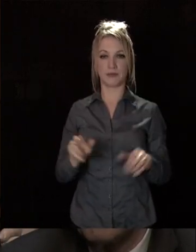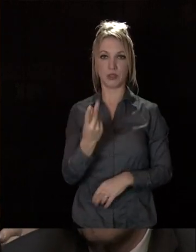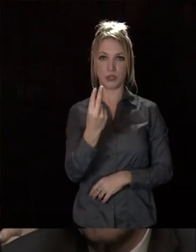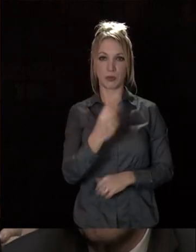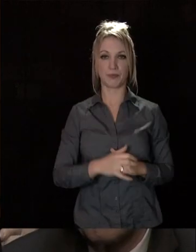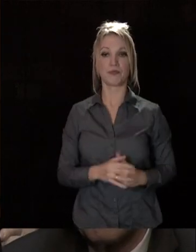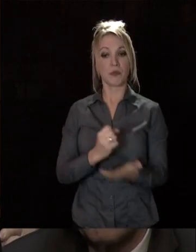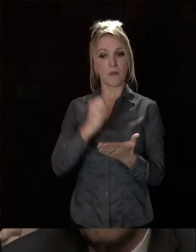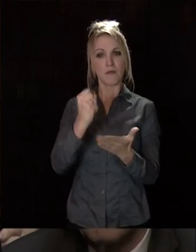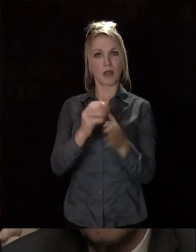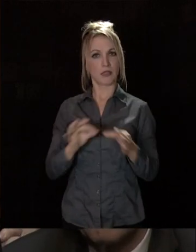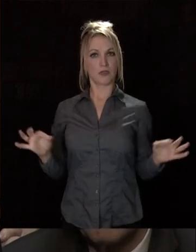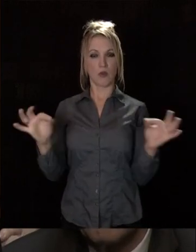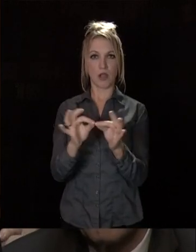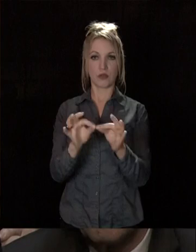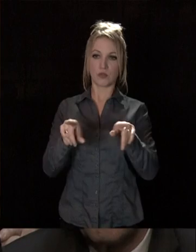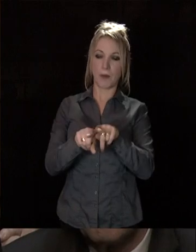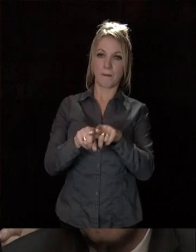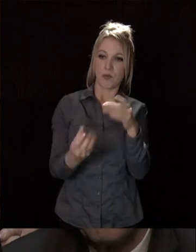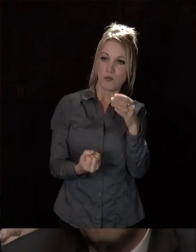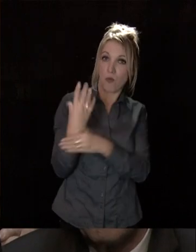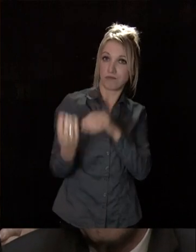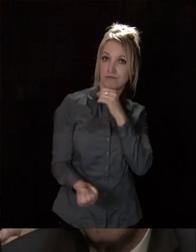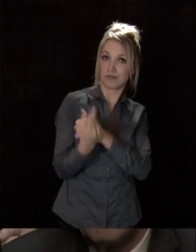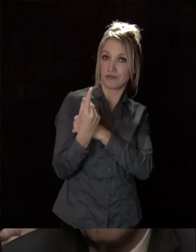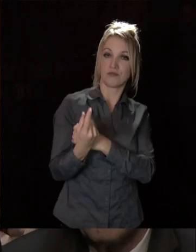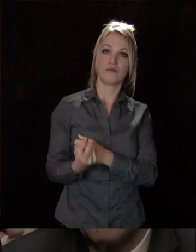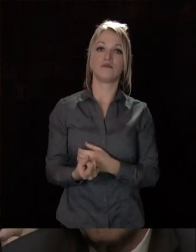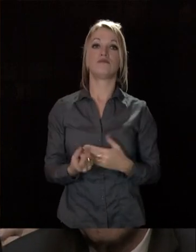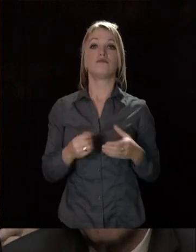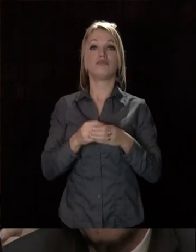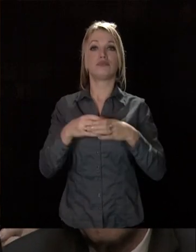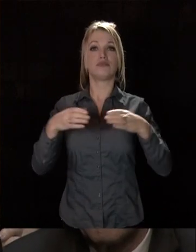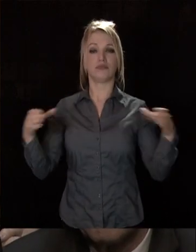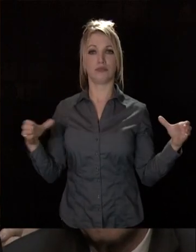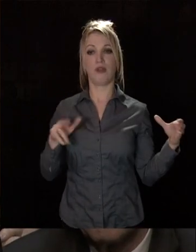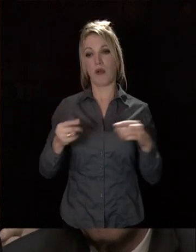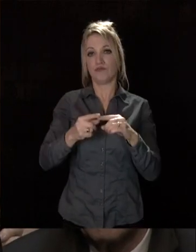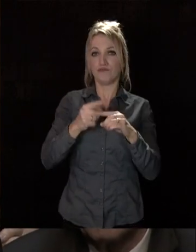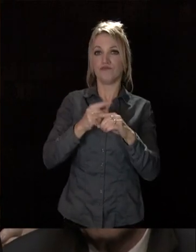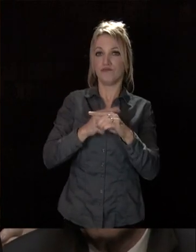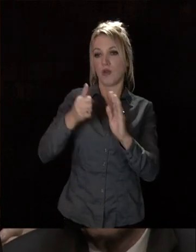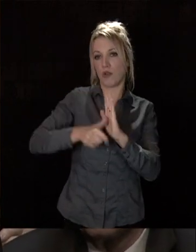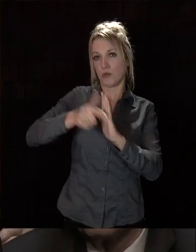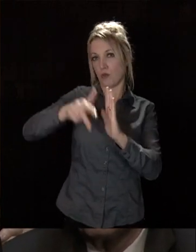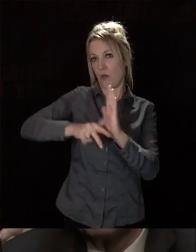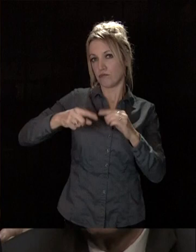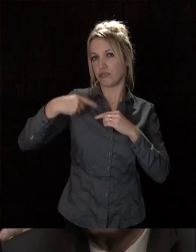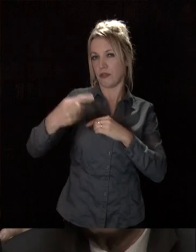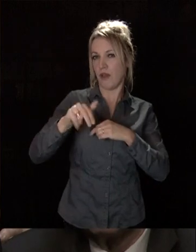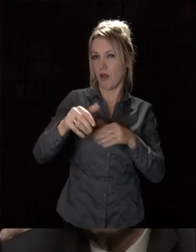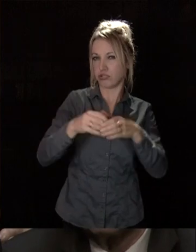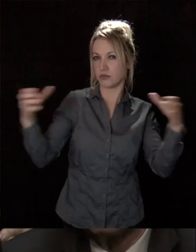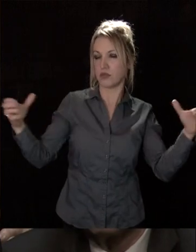Cette marque territoriale, c'est une nouveauté qui se déploiera progressivement dans les mois à venir. Et je veux